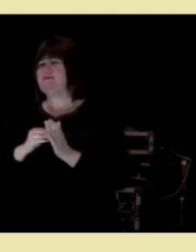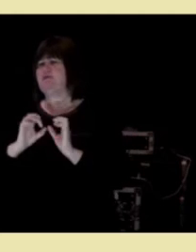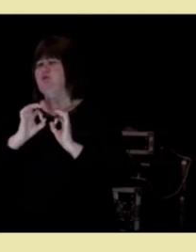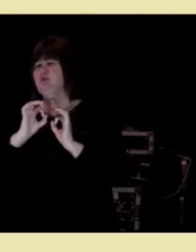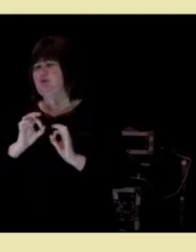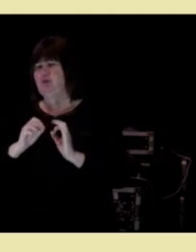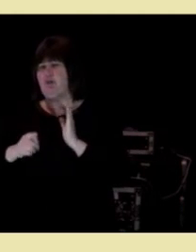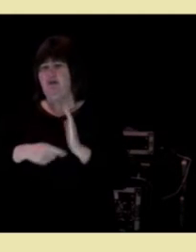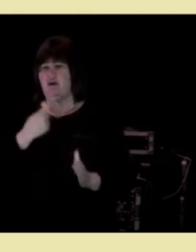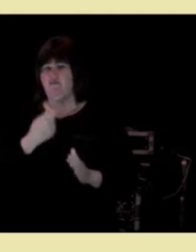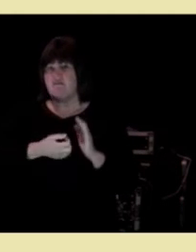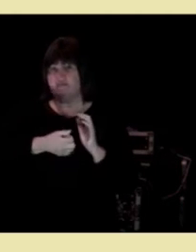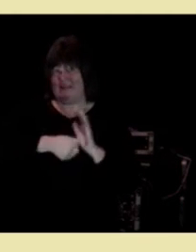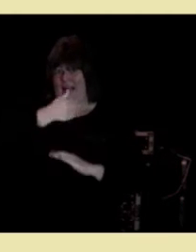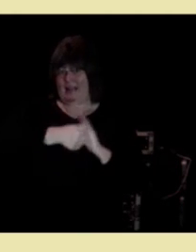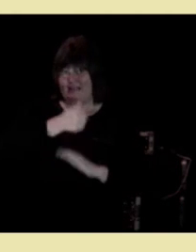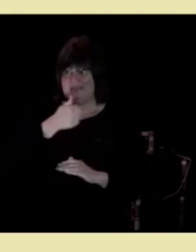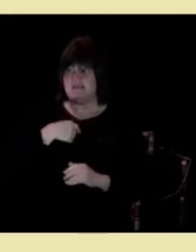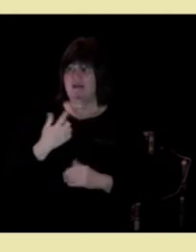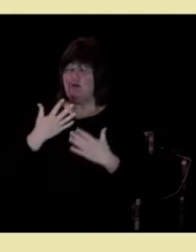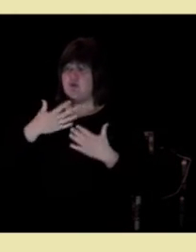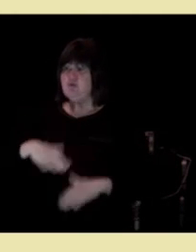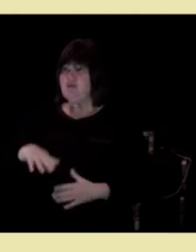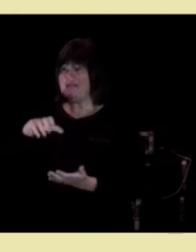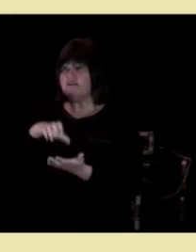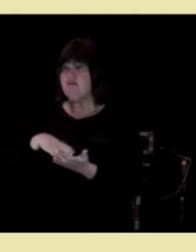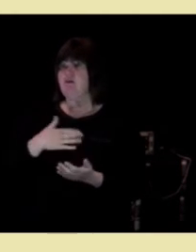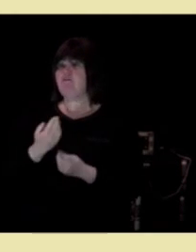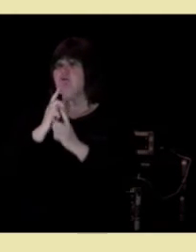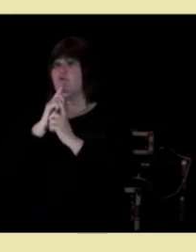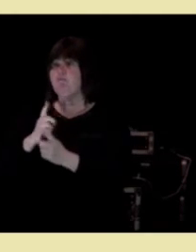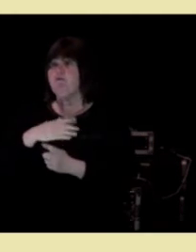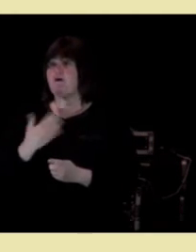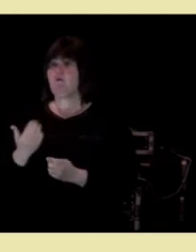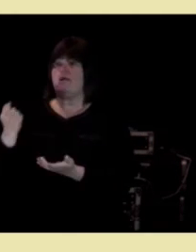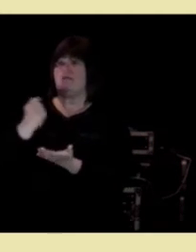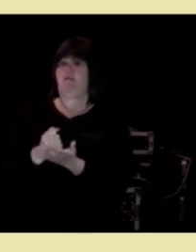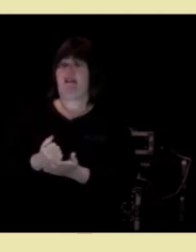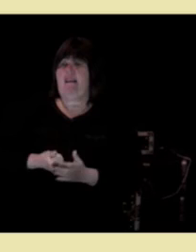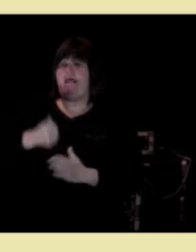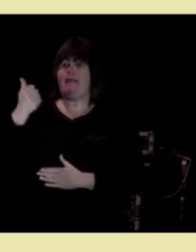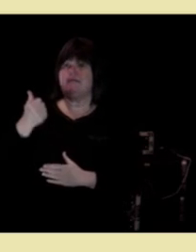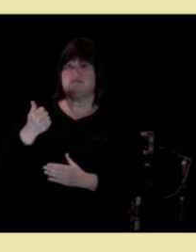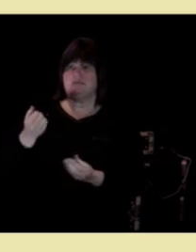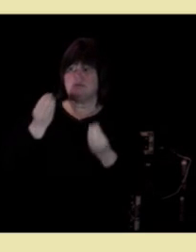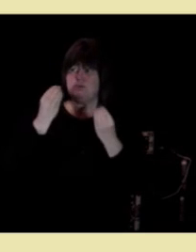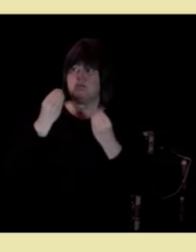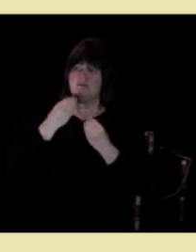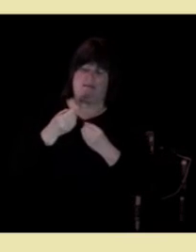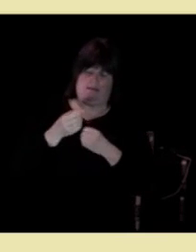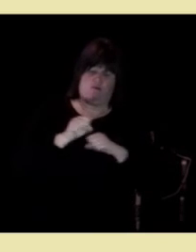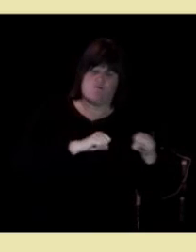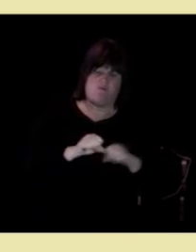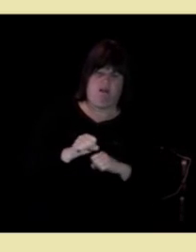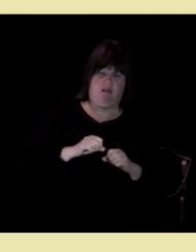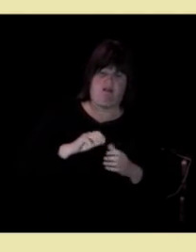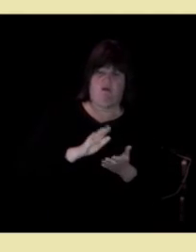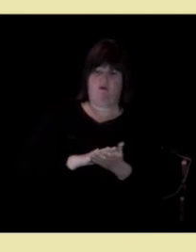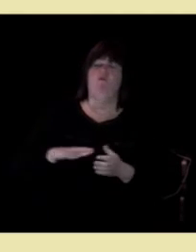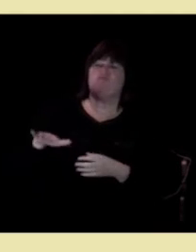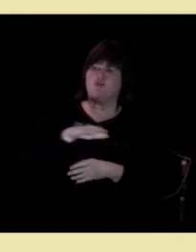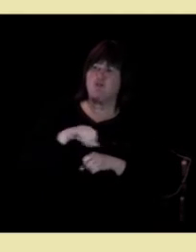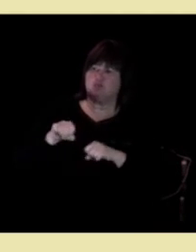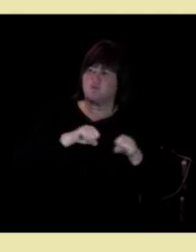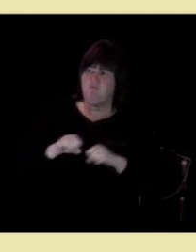Og derfor har vi også et helsedirektorat i oppdrag etablerer en ledelsesutdanning i de kommunale og fylkeskommunale